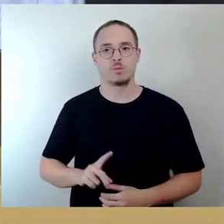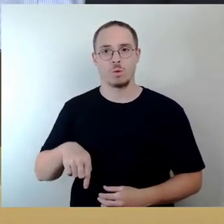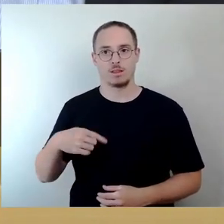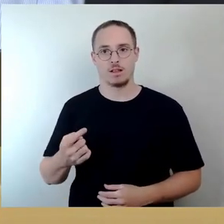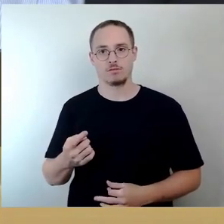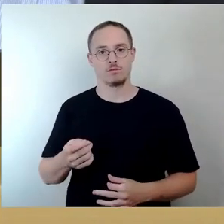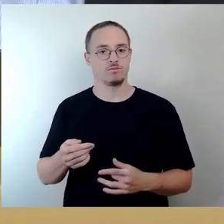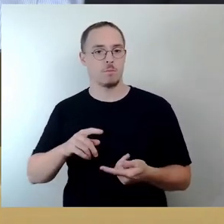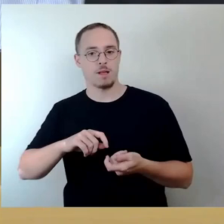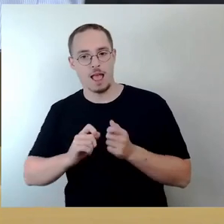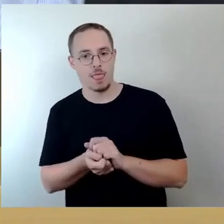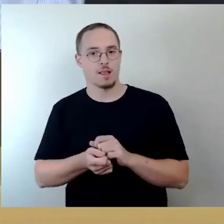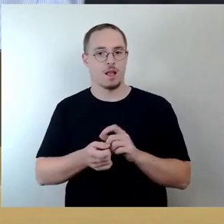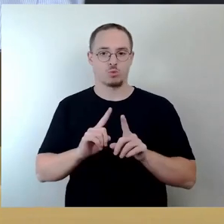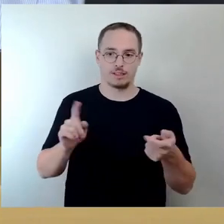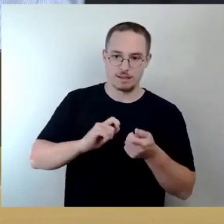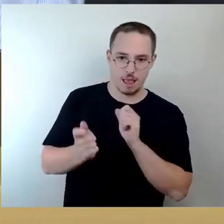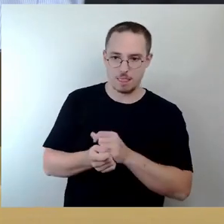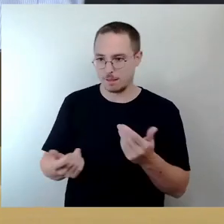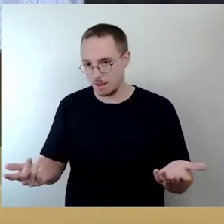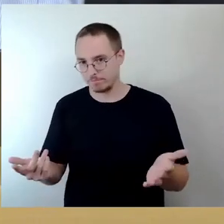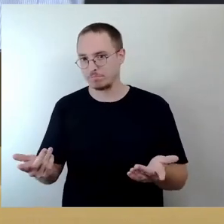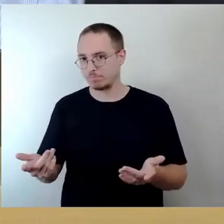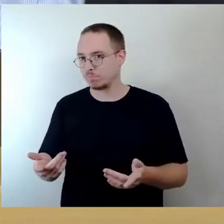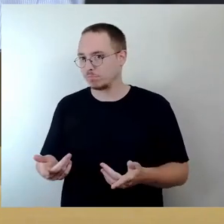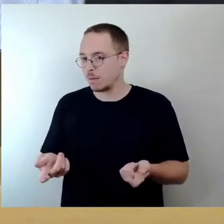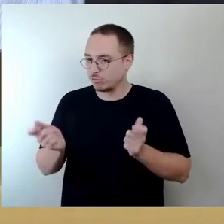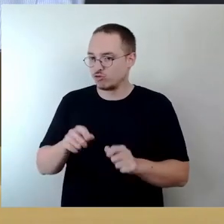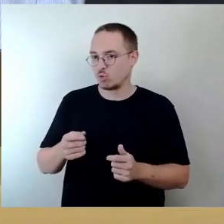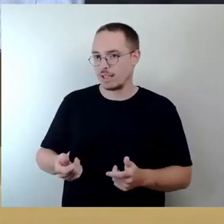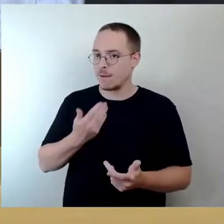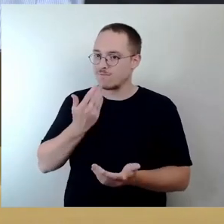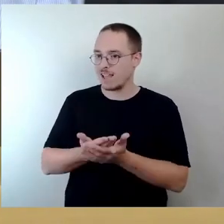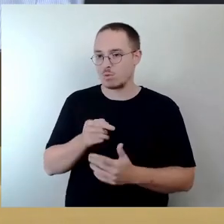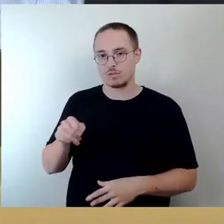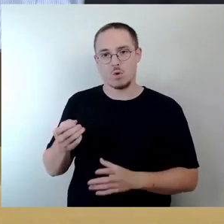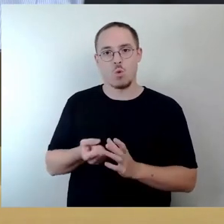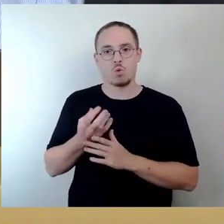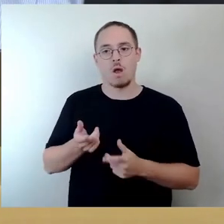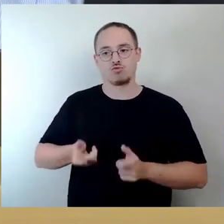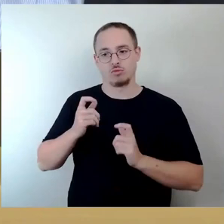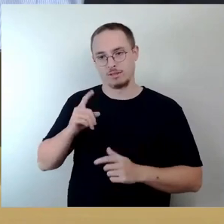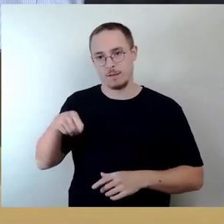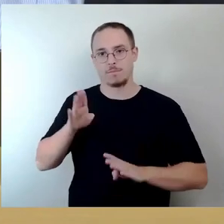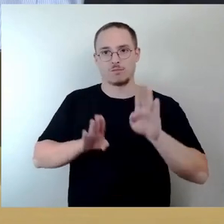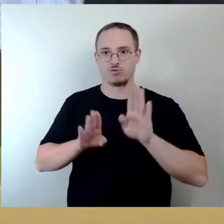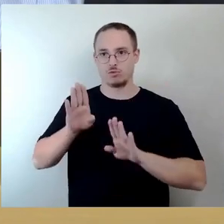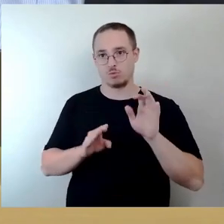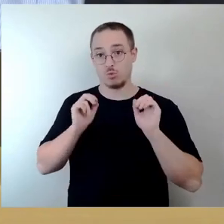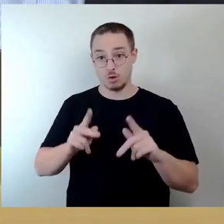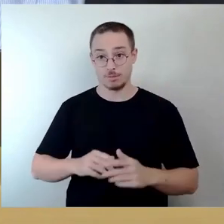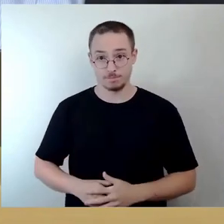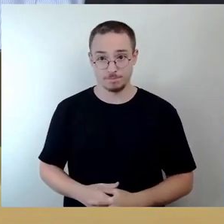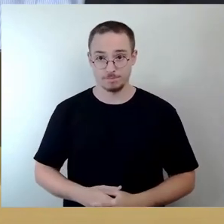geänderte Beschlussempfehlung des Kulturausschusses beschließen. Wurde ich zuerst aufrufen, den Änderungsantrag von Bündnis